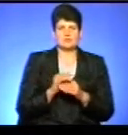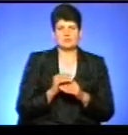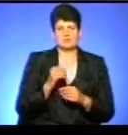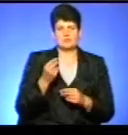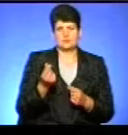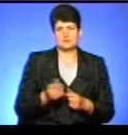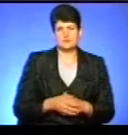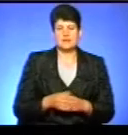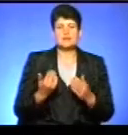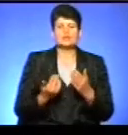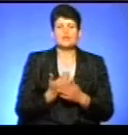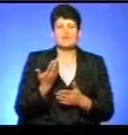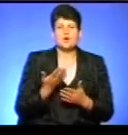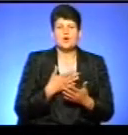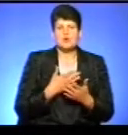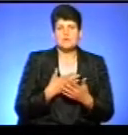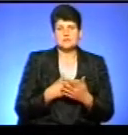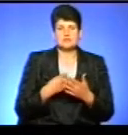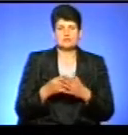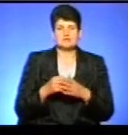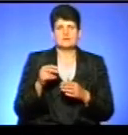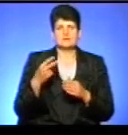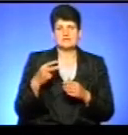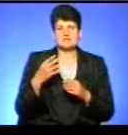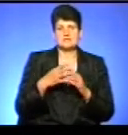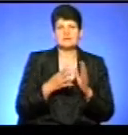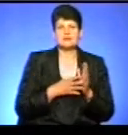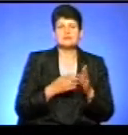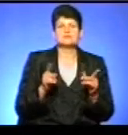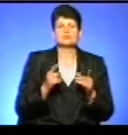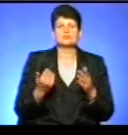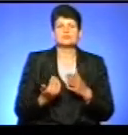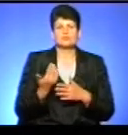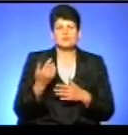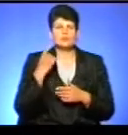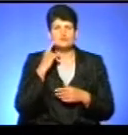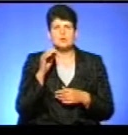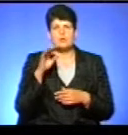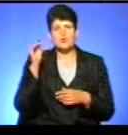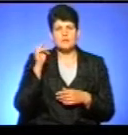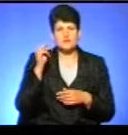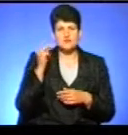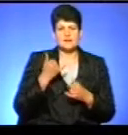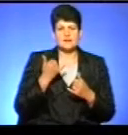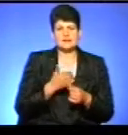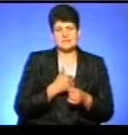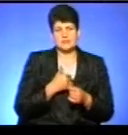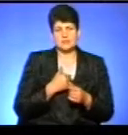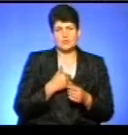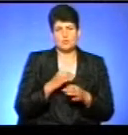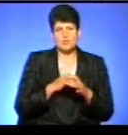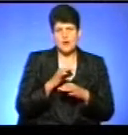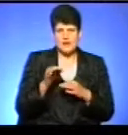Які нововведення? Громадський бюджет 2019. підійшли до цієї теми, чули про навчання для ініціаторів проєкту.